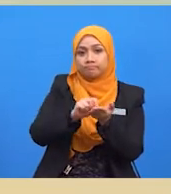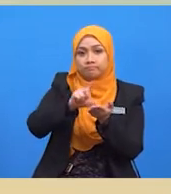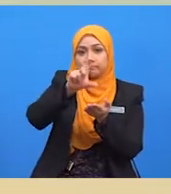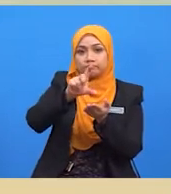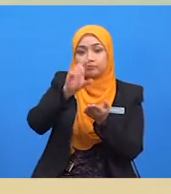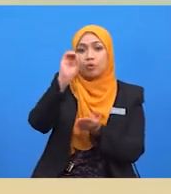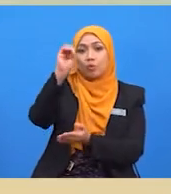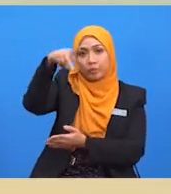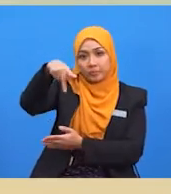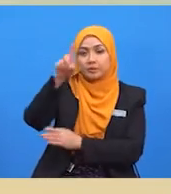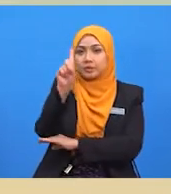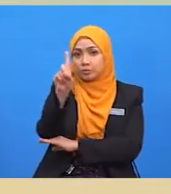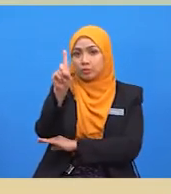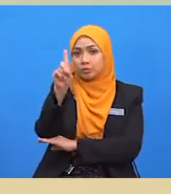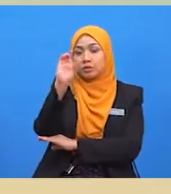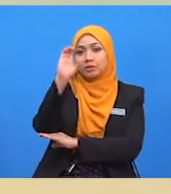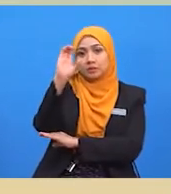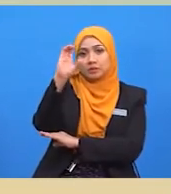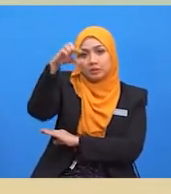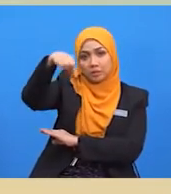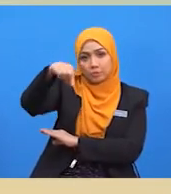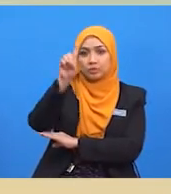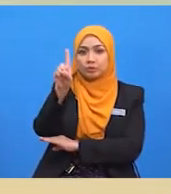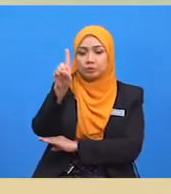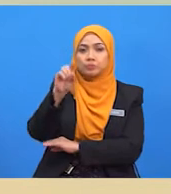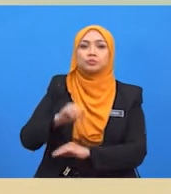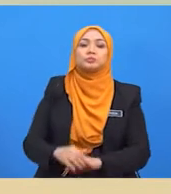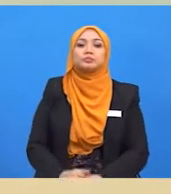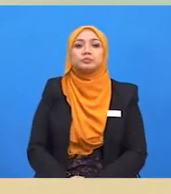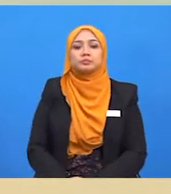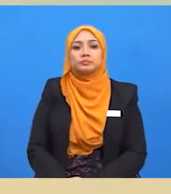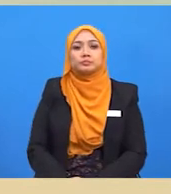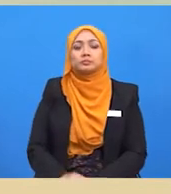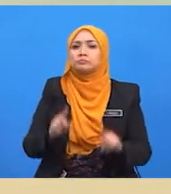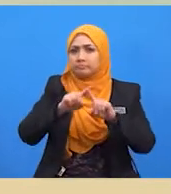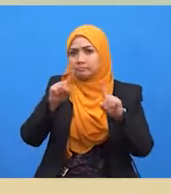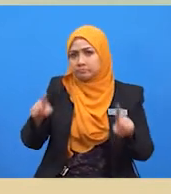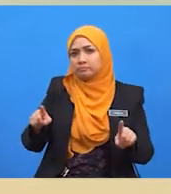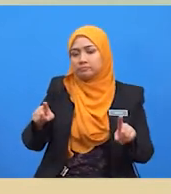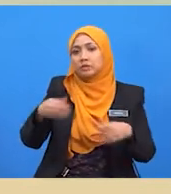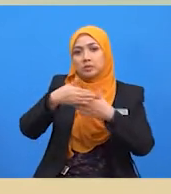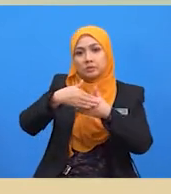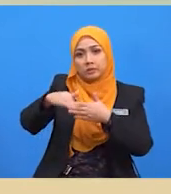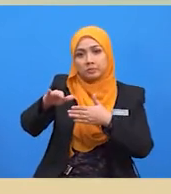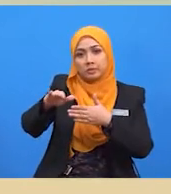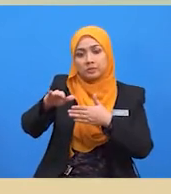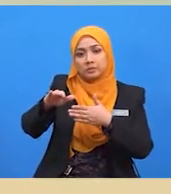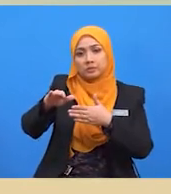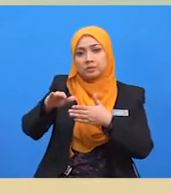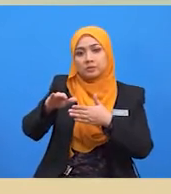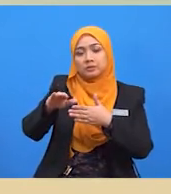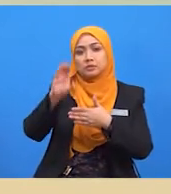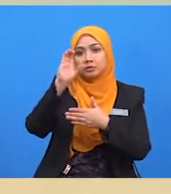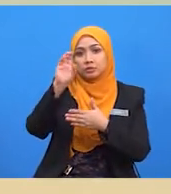OP1-CQ1. Namun, selepas tarif